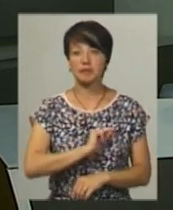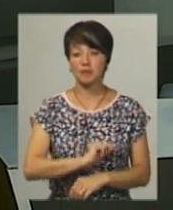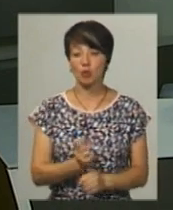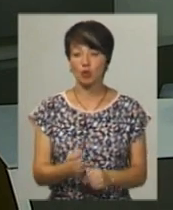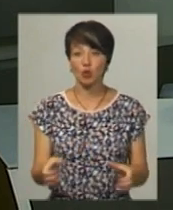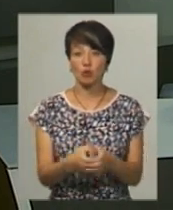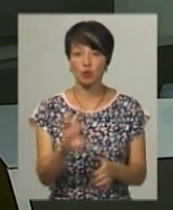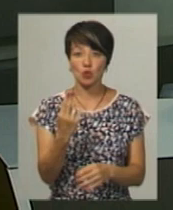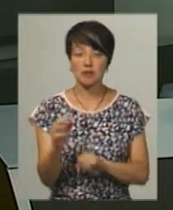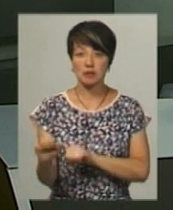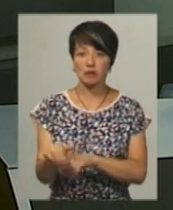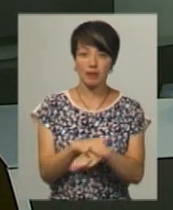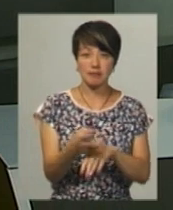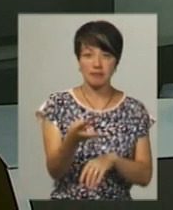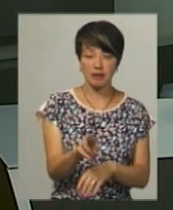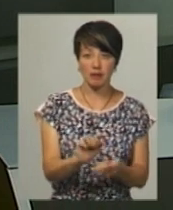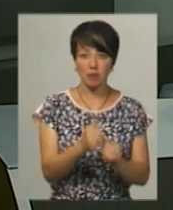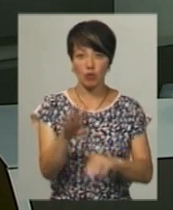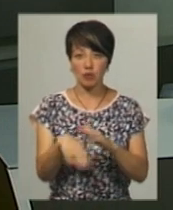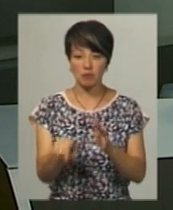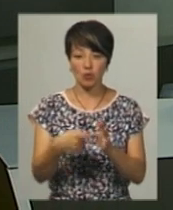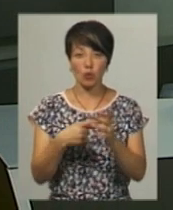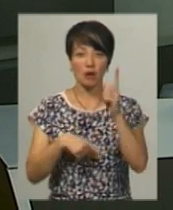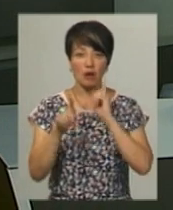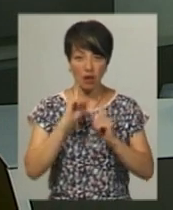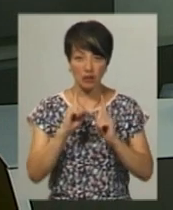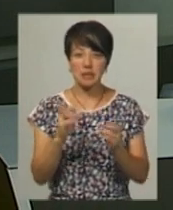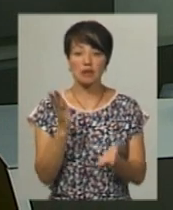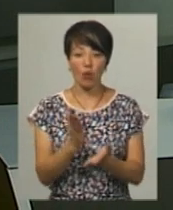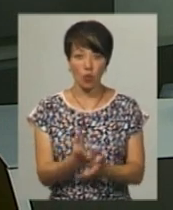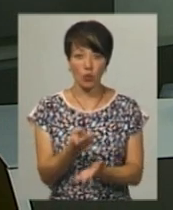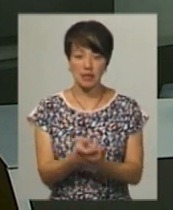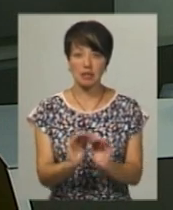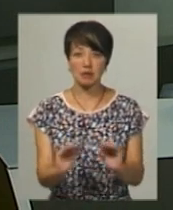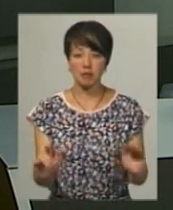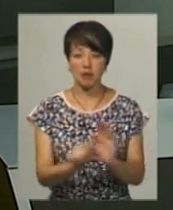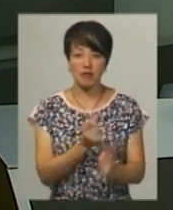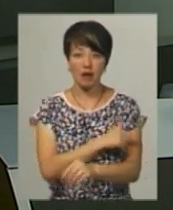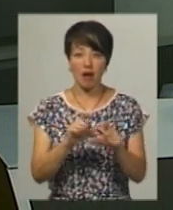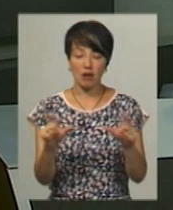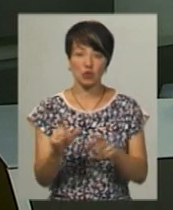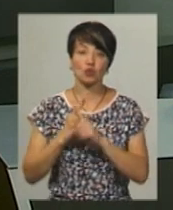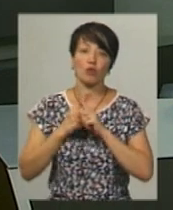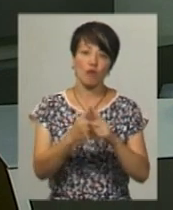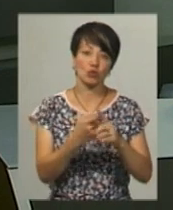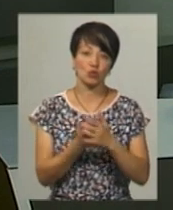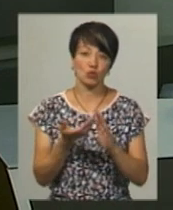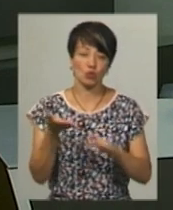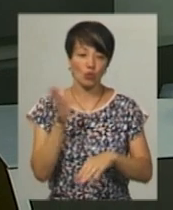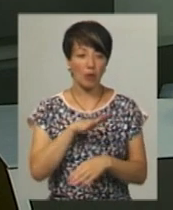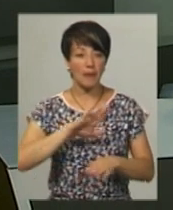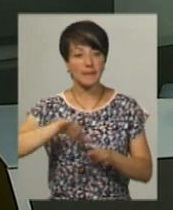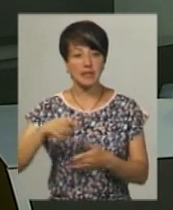робочої групи соціального захисту населення Кам'янець-Подільської міської ради знаходяться з дітьми в лікарні та супроводжуватимуть їх додому після